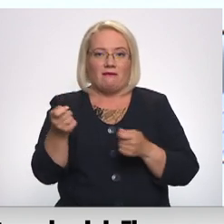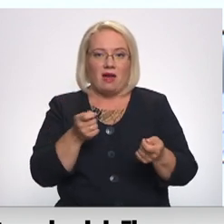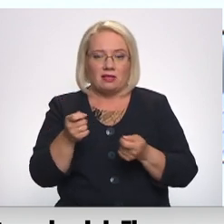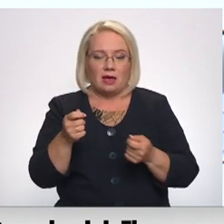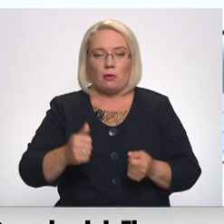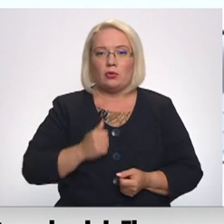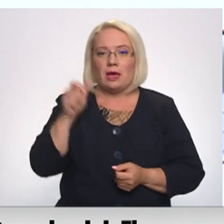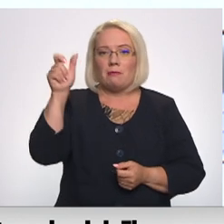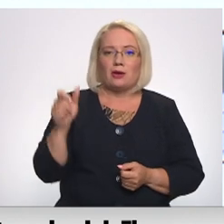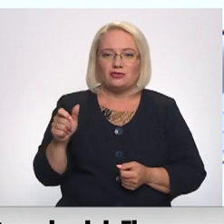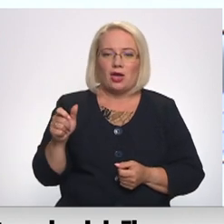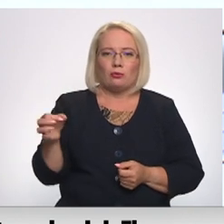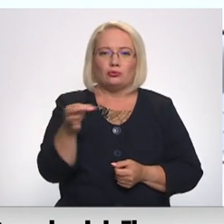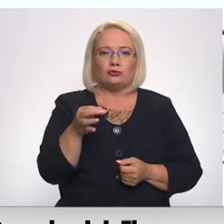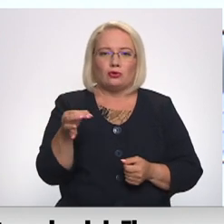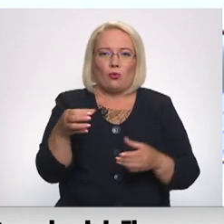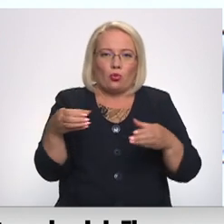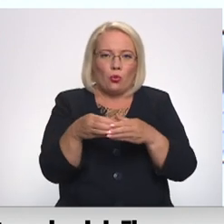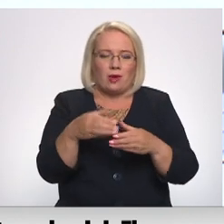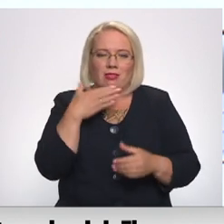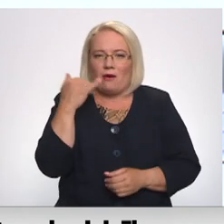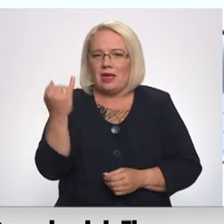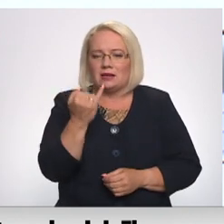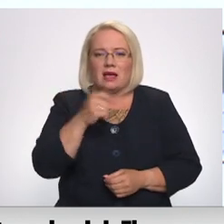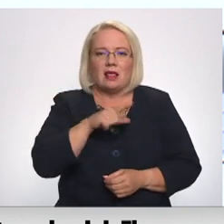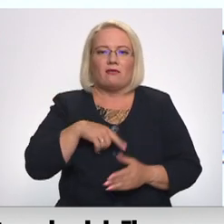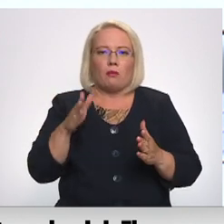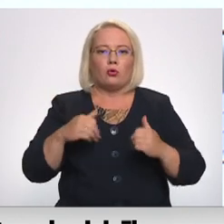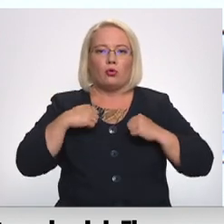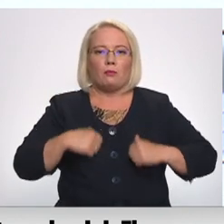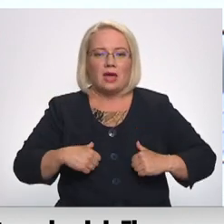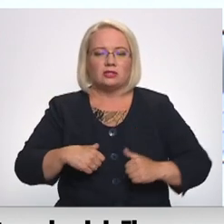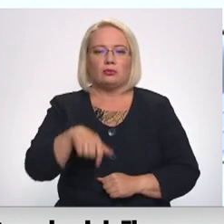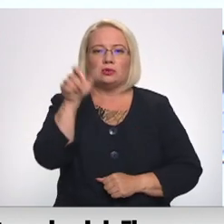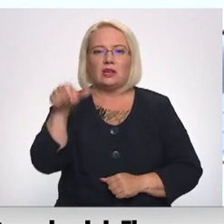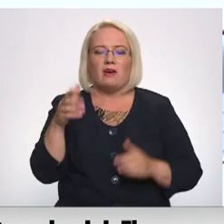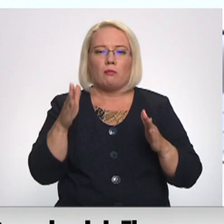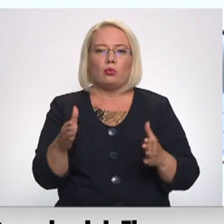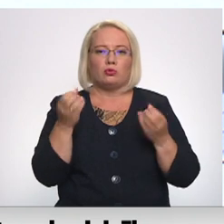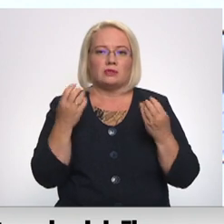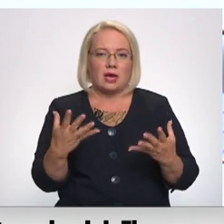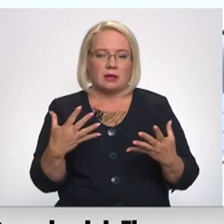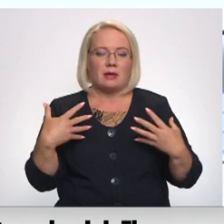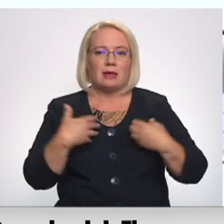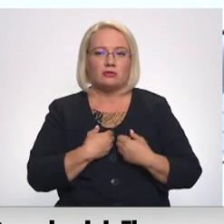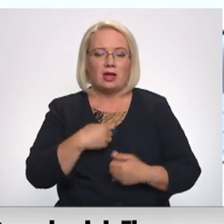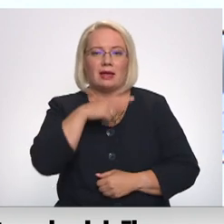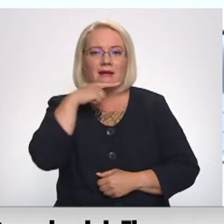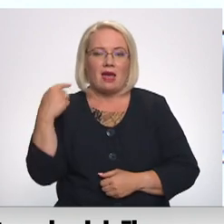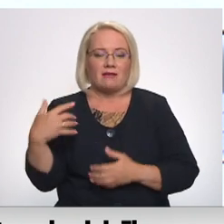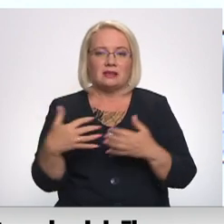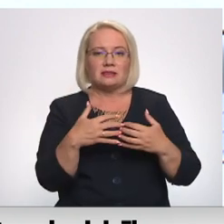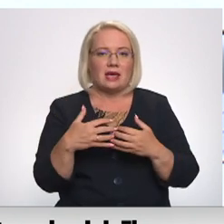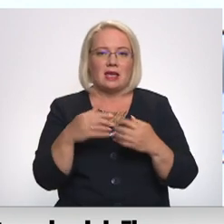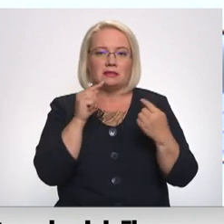īpašnieka struktūra nav ieinteresēta, ka Latvijā būtu mieras, ka cilvēkiem būtu skaidrīt. Diemžēl Krievija karo pret